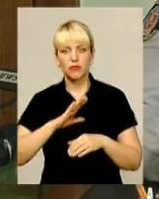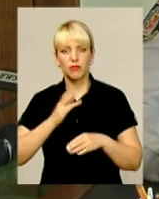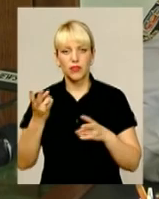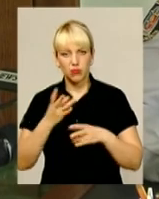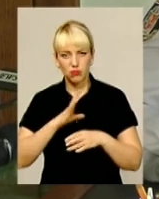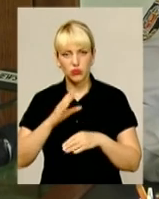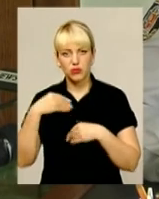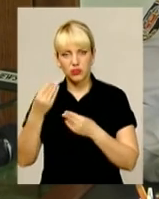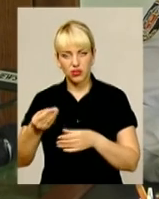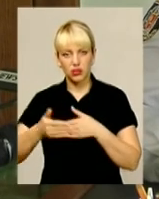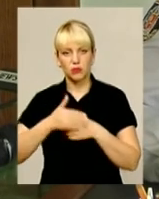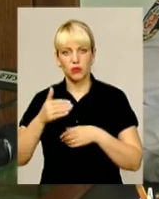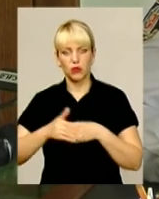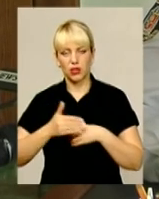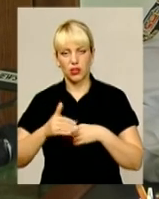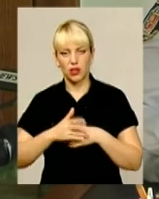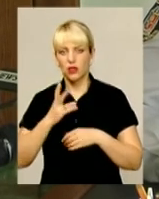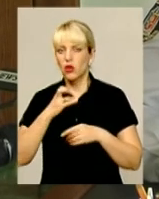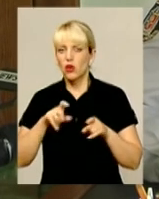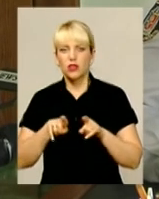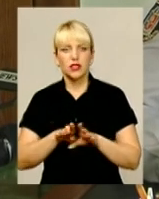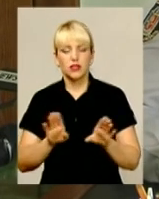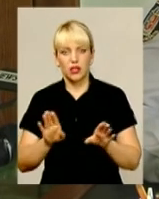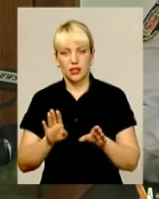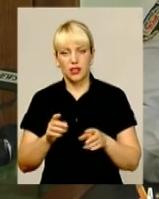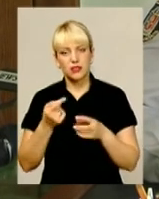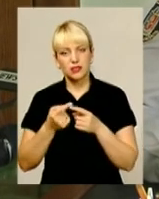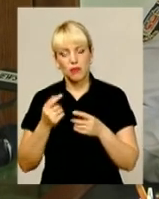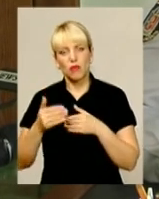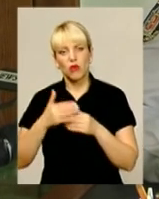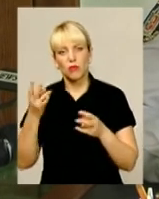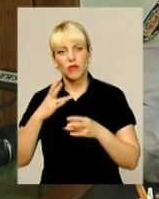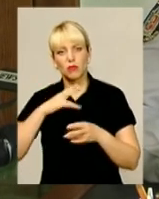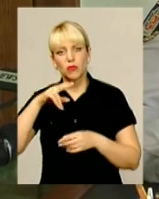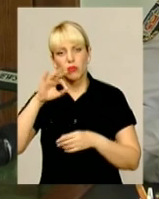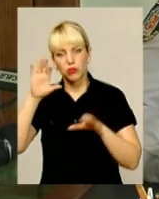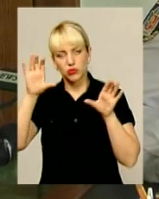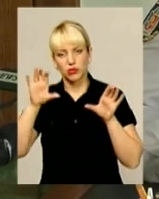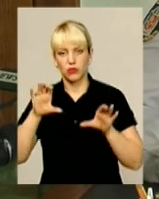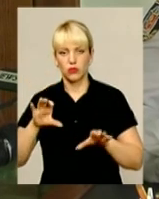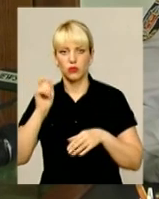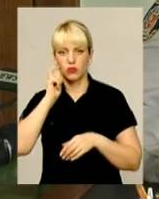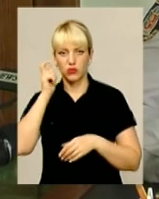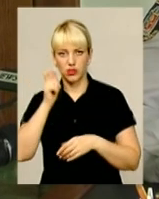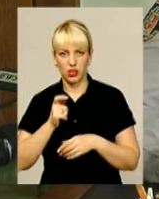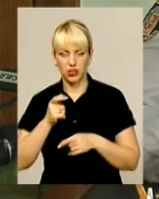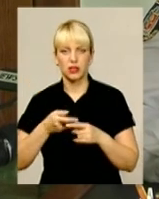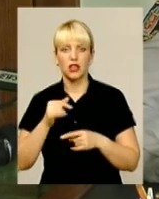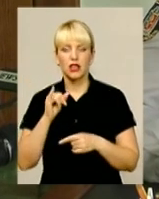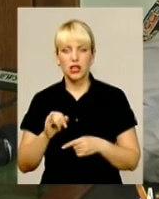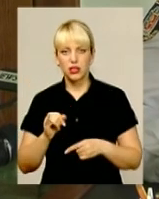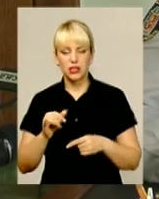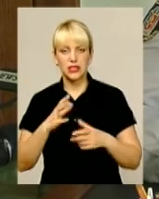але не таке, виключно заслуговував на покарання, передбачено сьогодні діючим законодавством України. І сім'я,